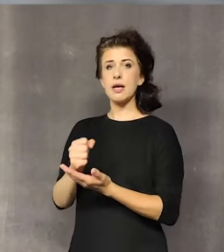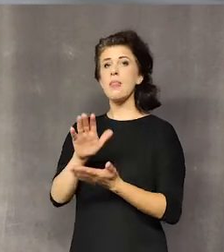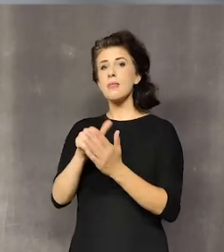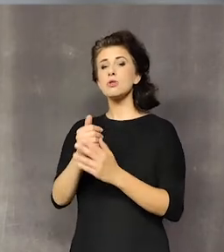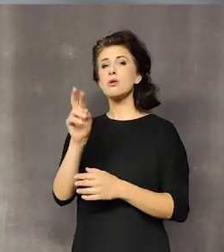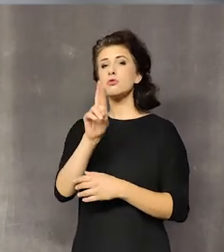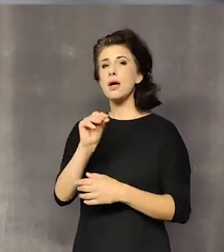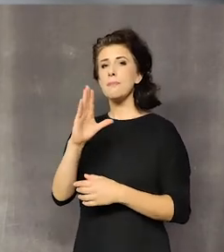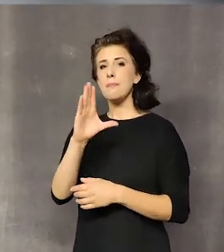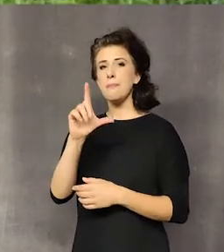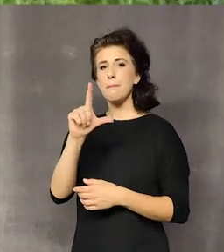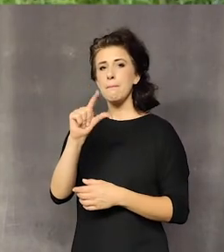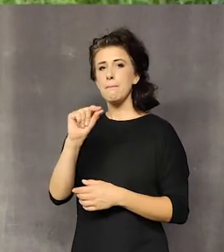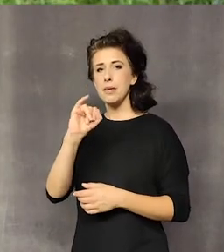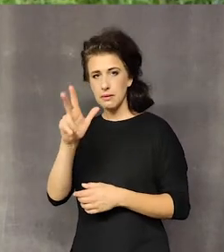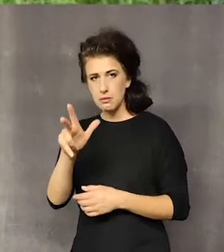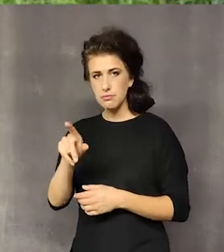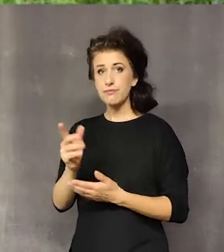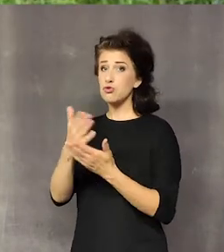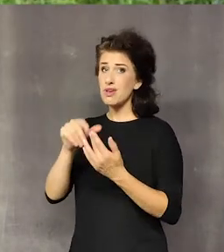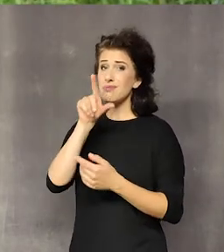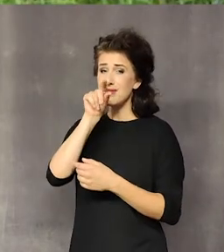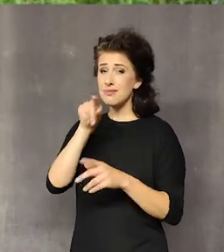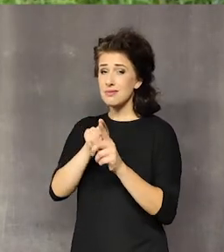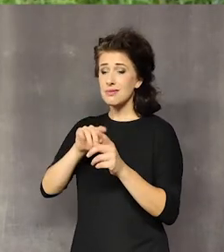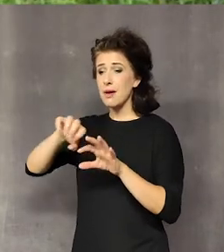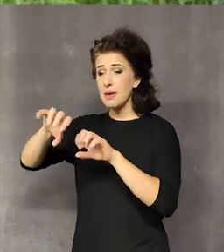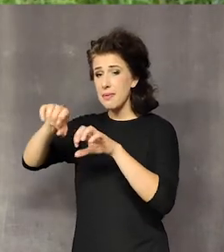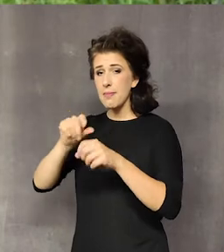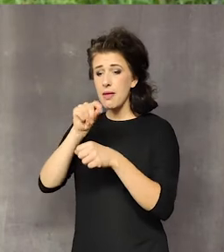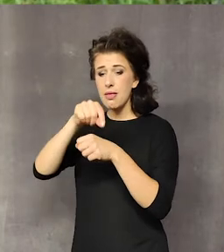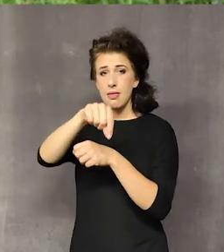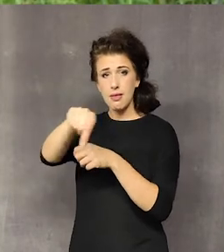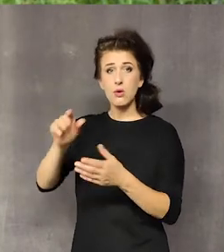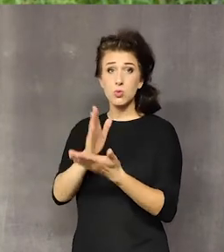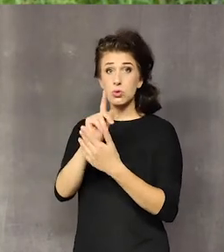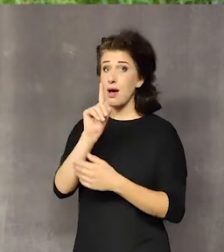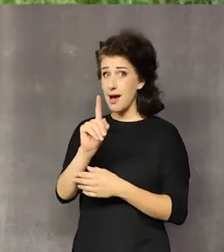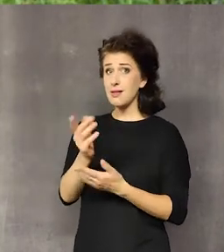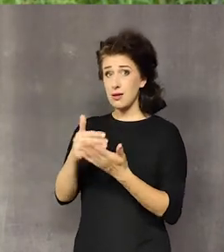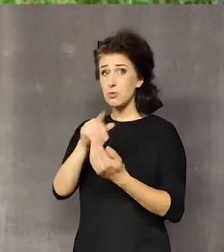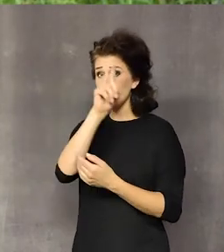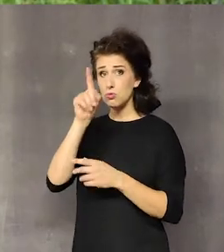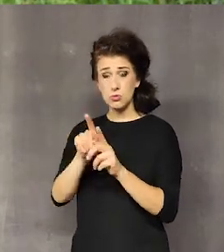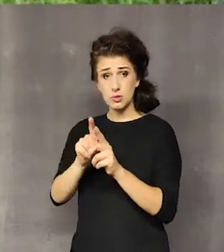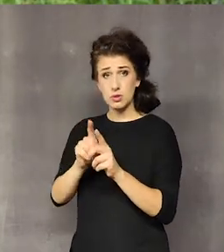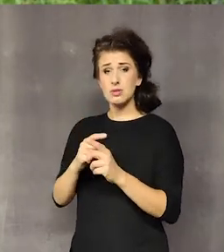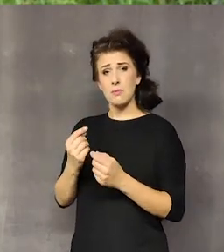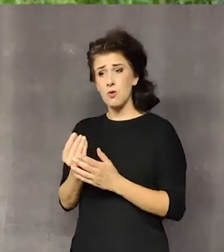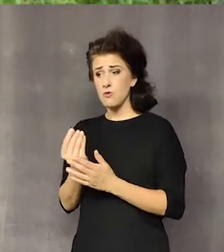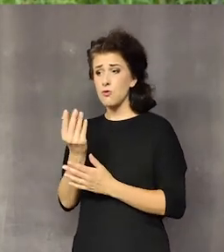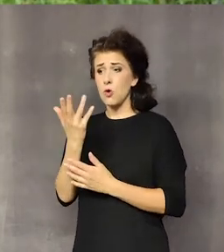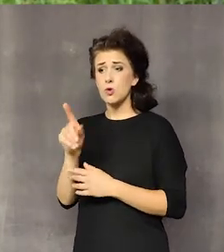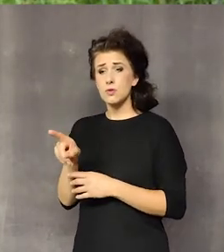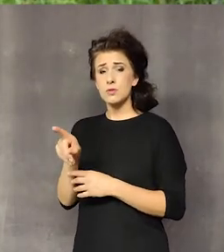przemarznąć na mrozie. Wiadomo, że tam część ptaki zbiorą, ale zawsze właśnie te wiosenne zbierania są najlepsze, bo jesteśmy pewni, że taka siła kiełkowania